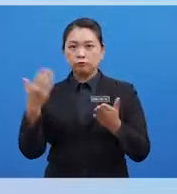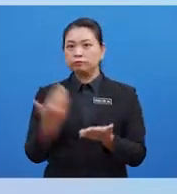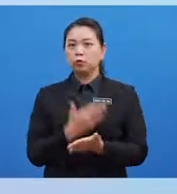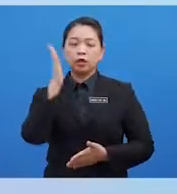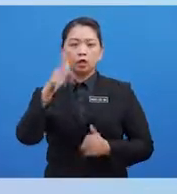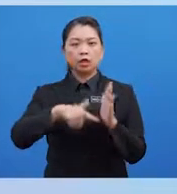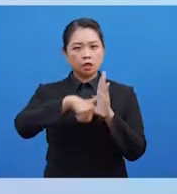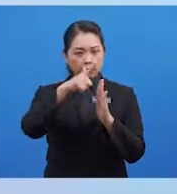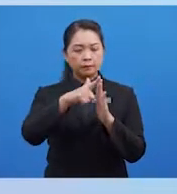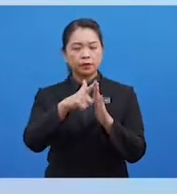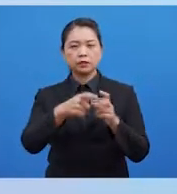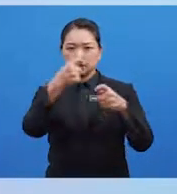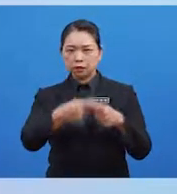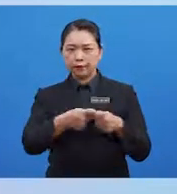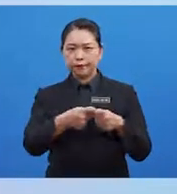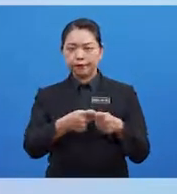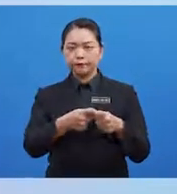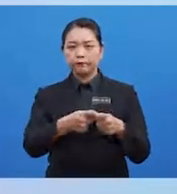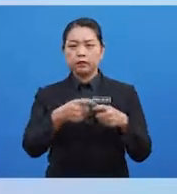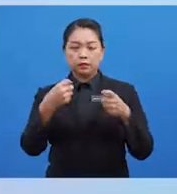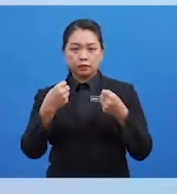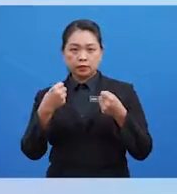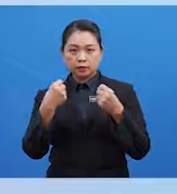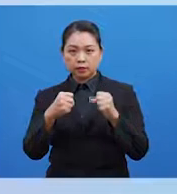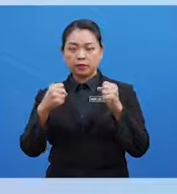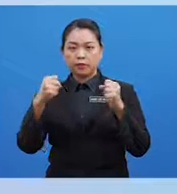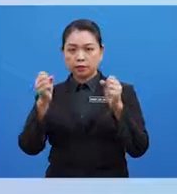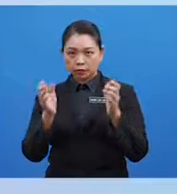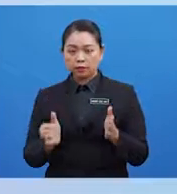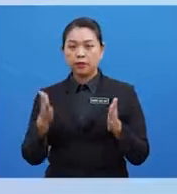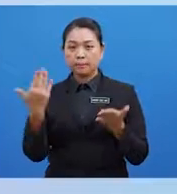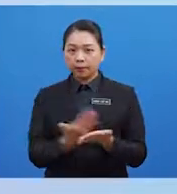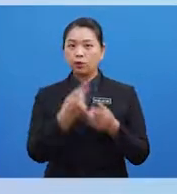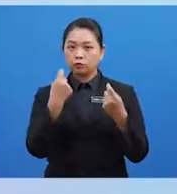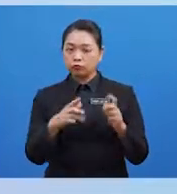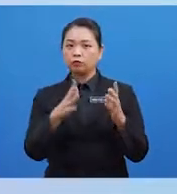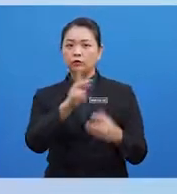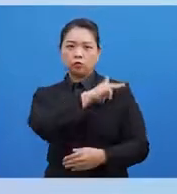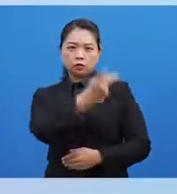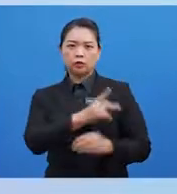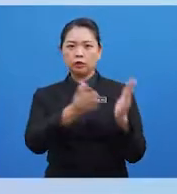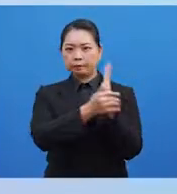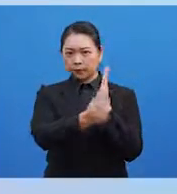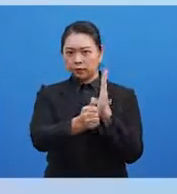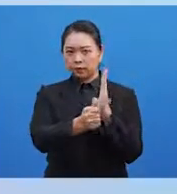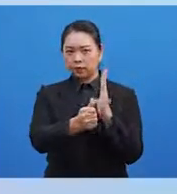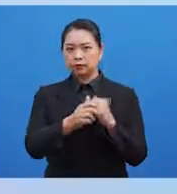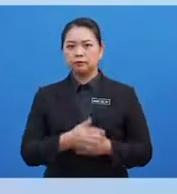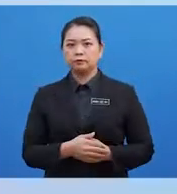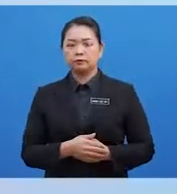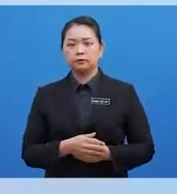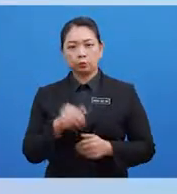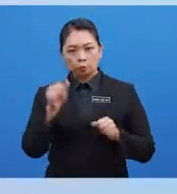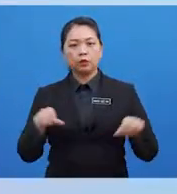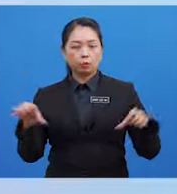Atlet baru telah menguasai kemahiran yang meliputi bahagian motor dan pergerakan lakuan motor